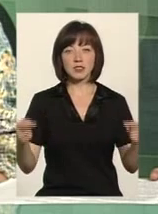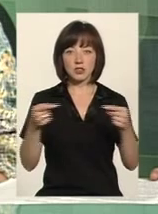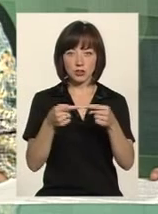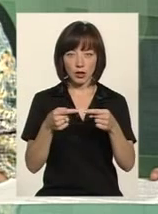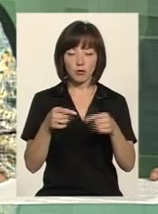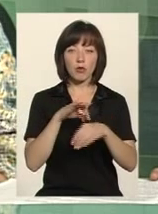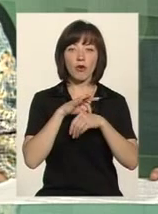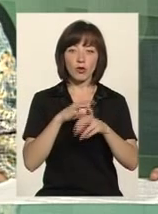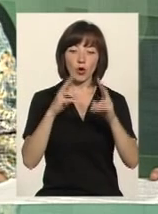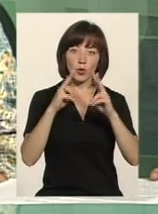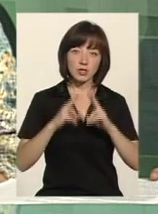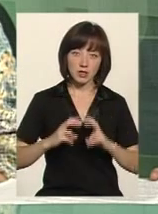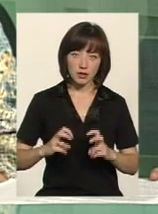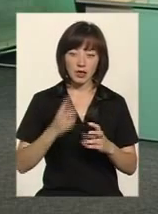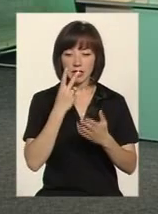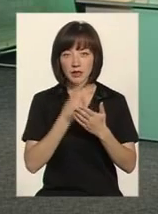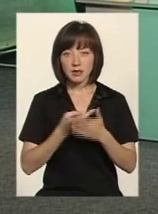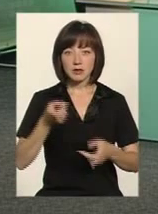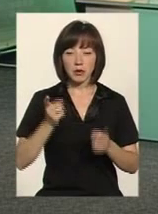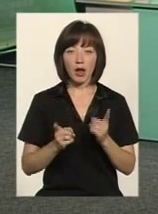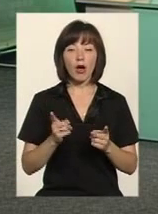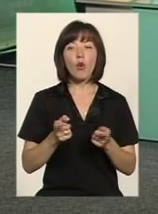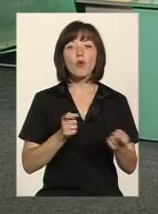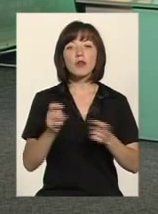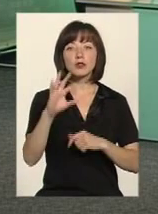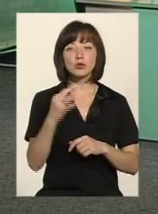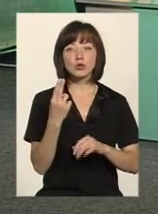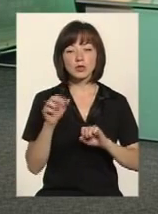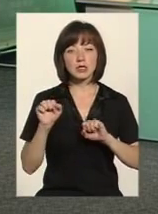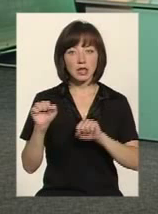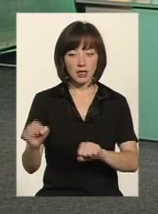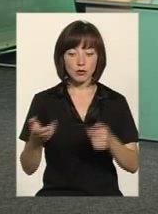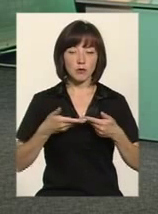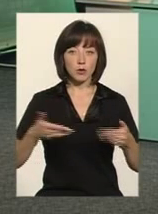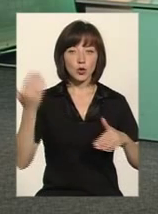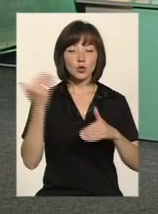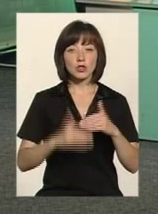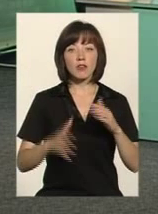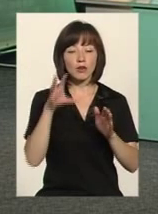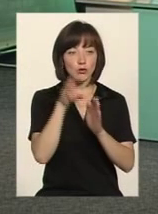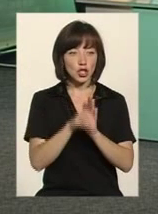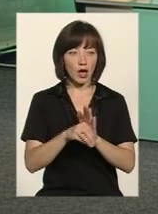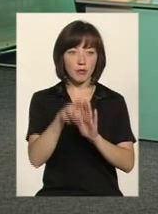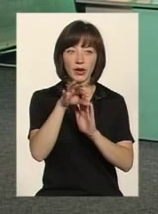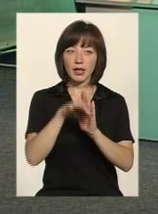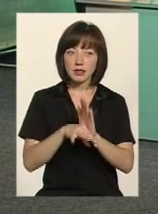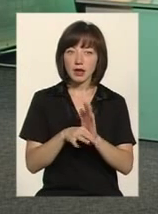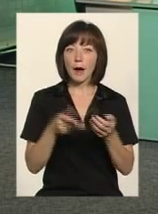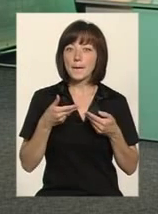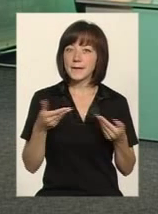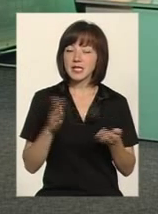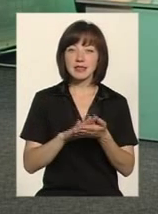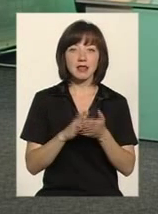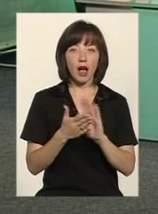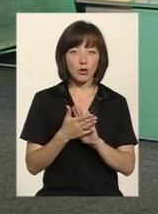Вони вже якось проводять якесь розслідування, так, дивляться, чи справді, управління соціального захисту, якби ми вже включаємо і реєстр, але ми статуса